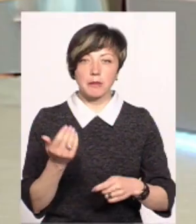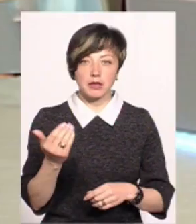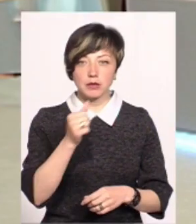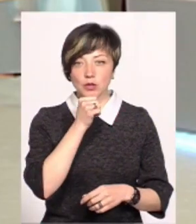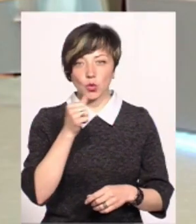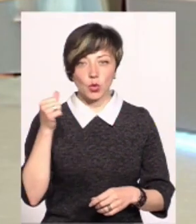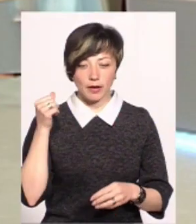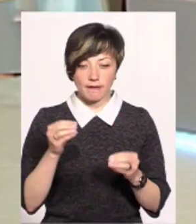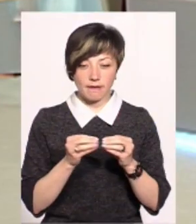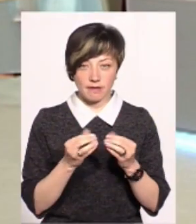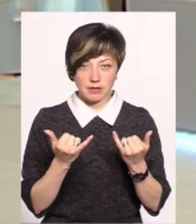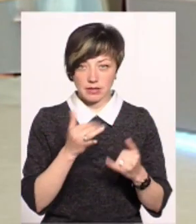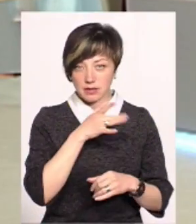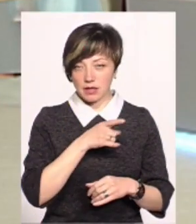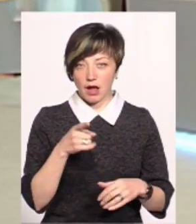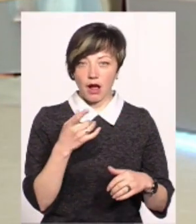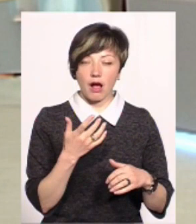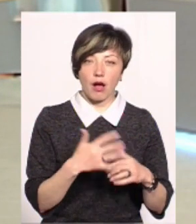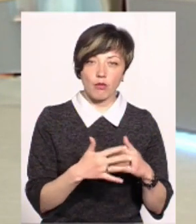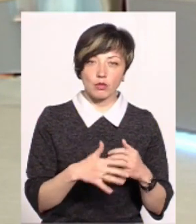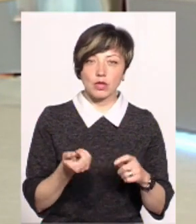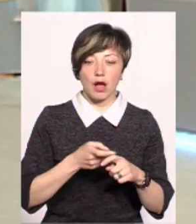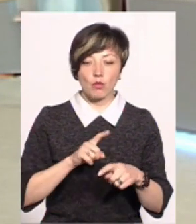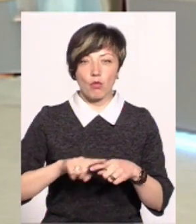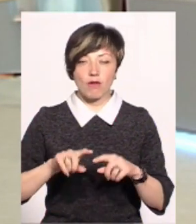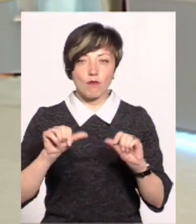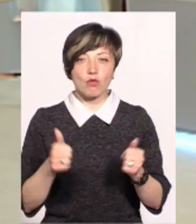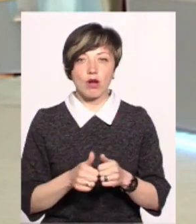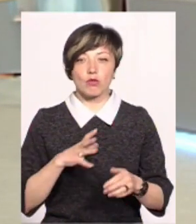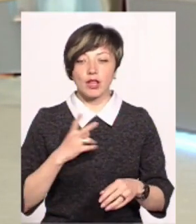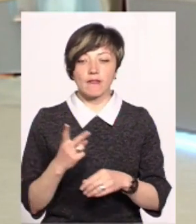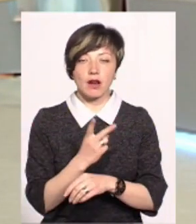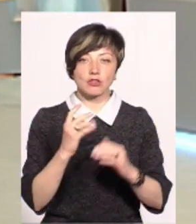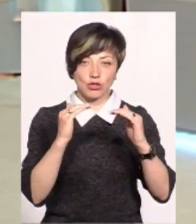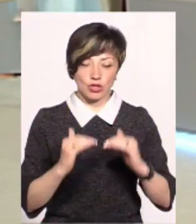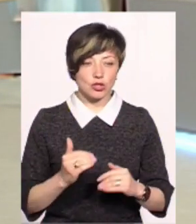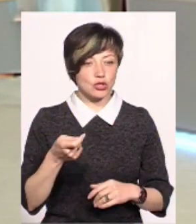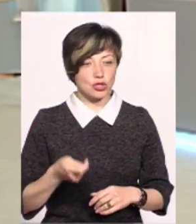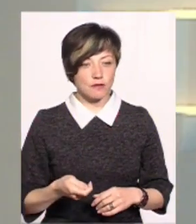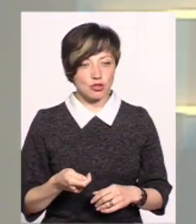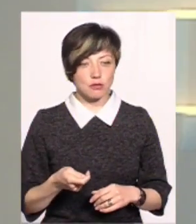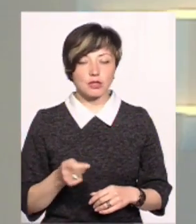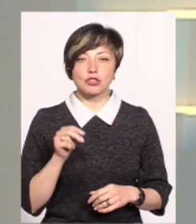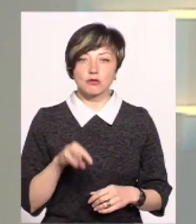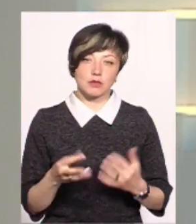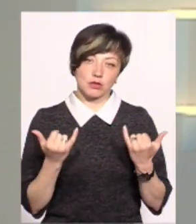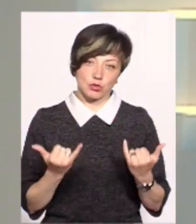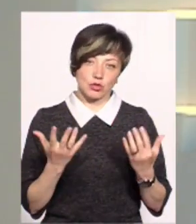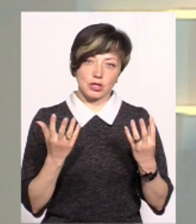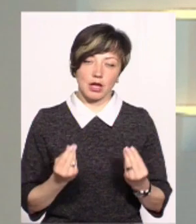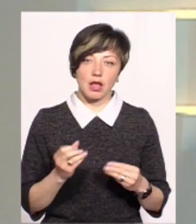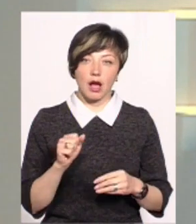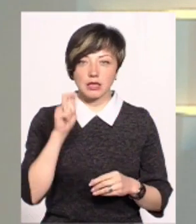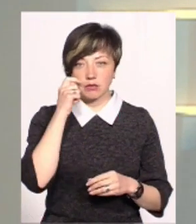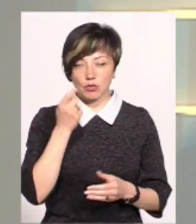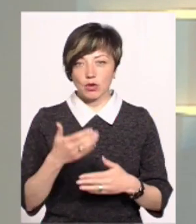Торік на цю ж пору капуста, картопля, морква і буряк були удвічі дешевшими, ніж на сьогоднішній день,